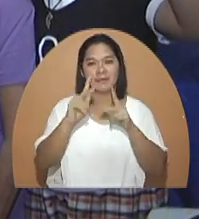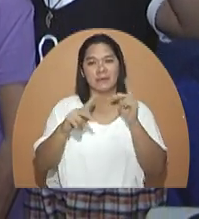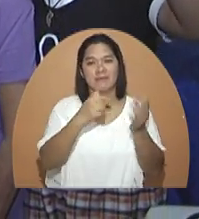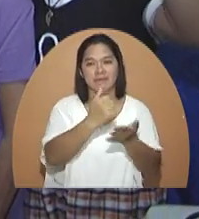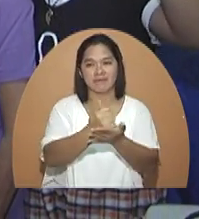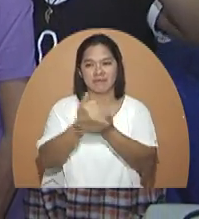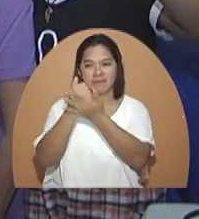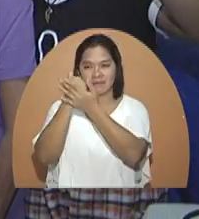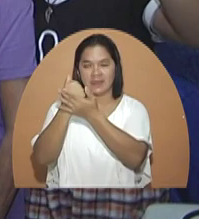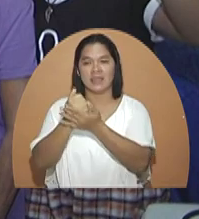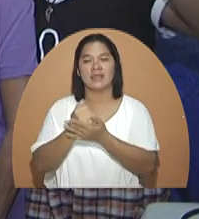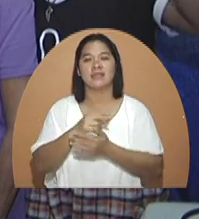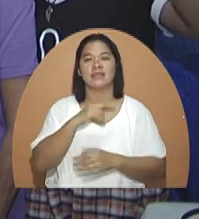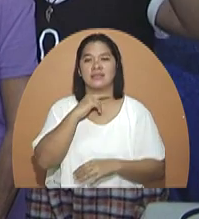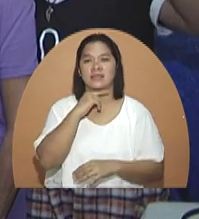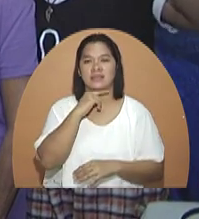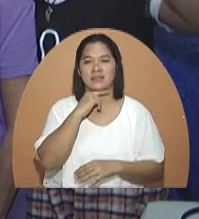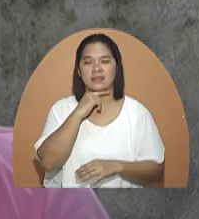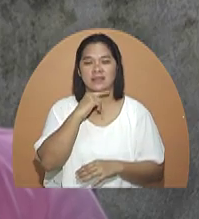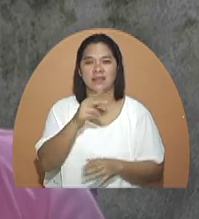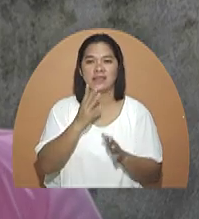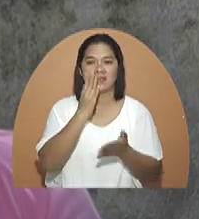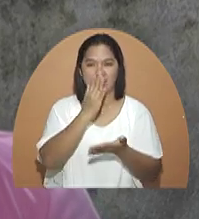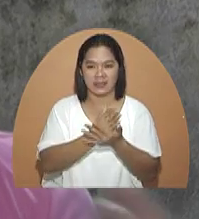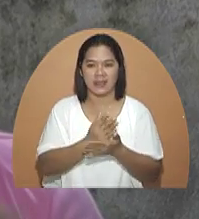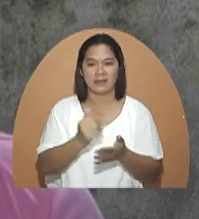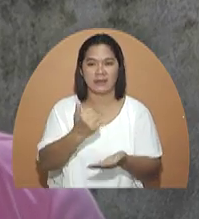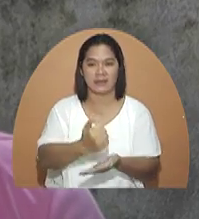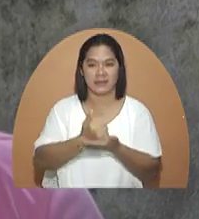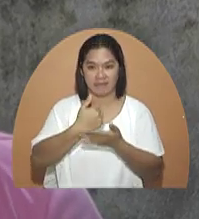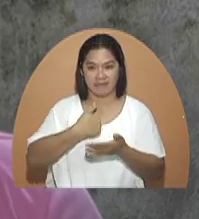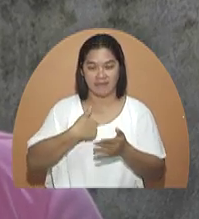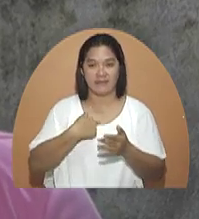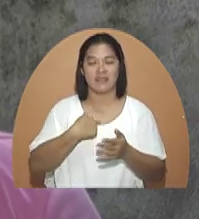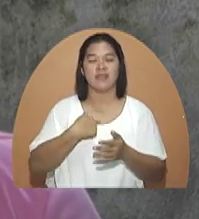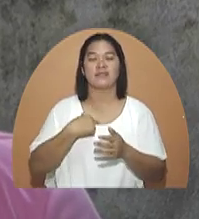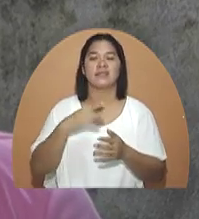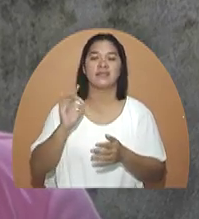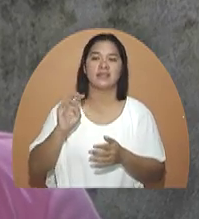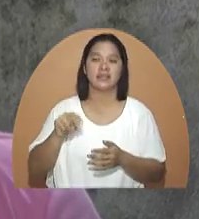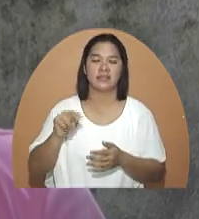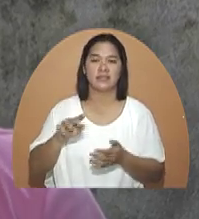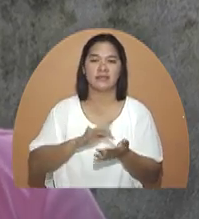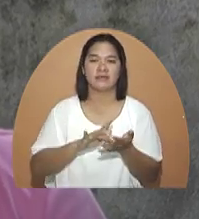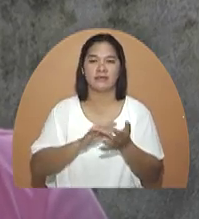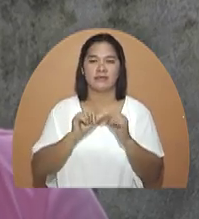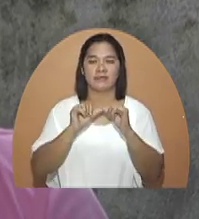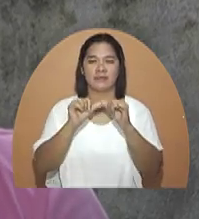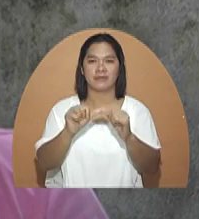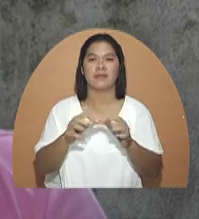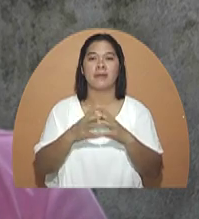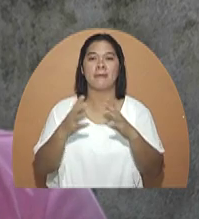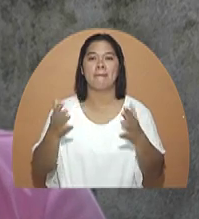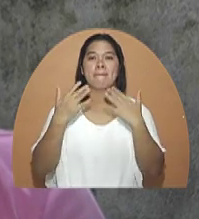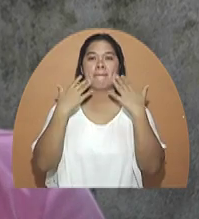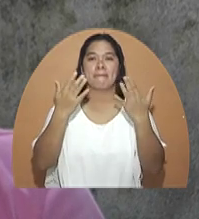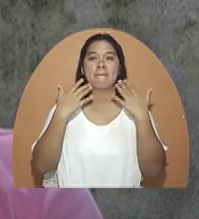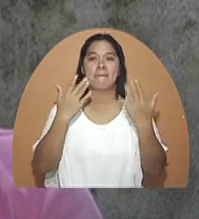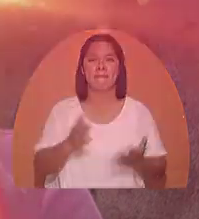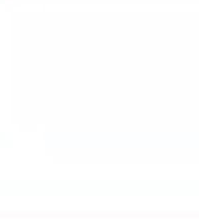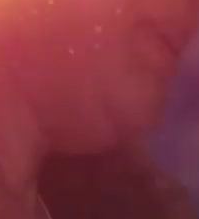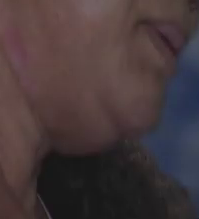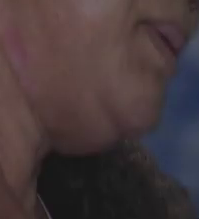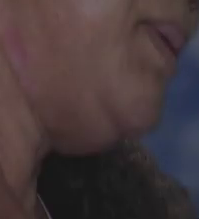matulungan ng iba o hindi kayo magsawa sa tumulong kagaya kung nangailangan maintenance na gamot. Maraming